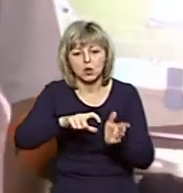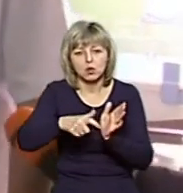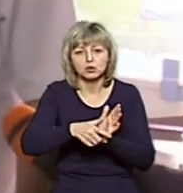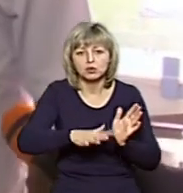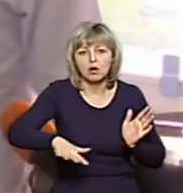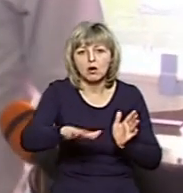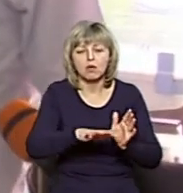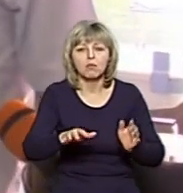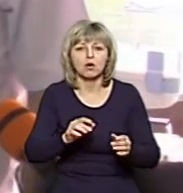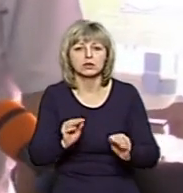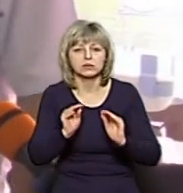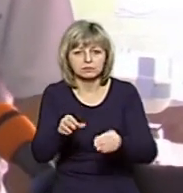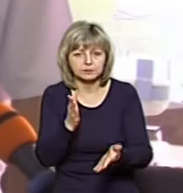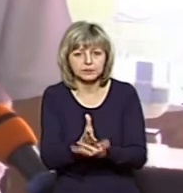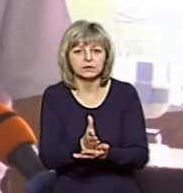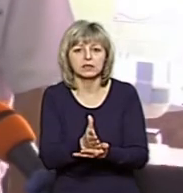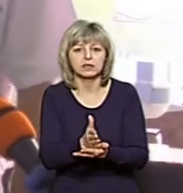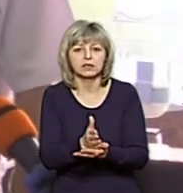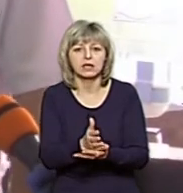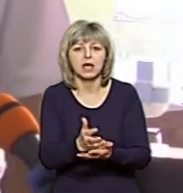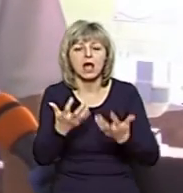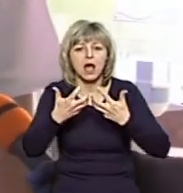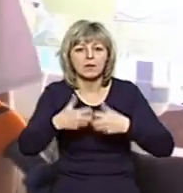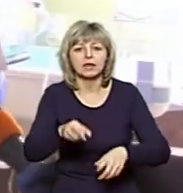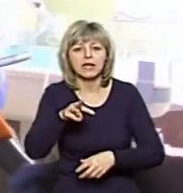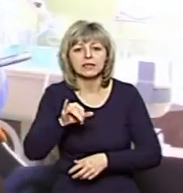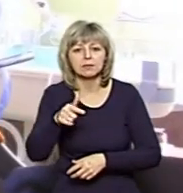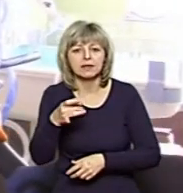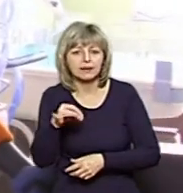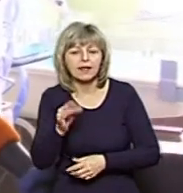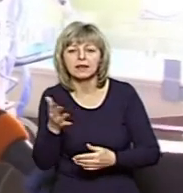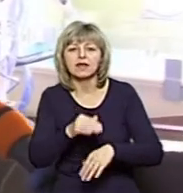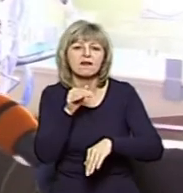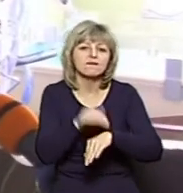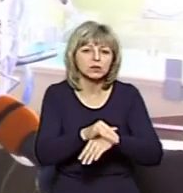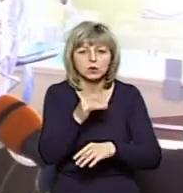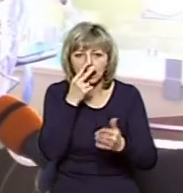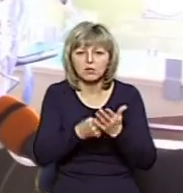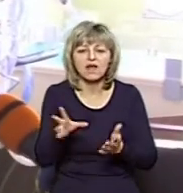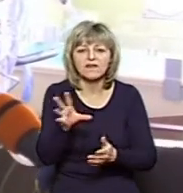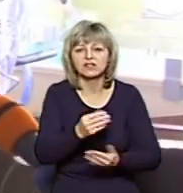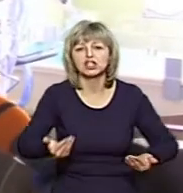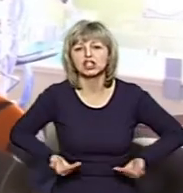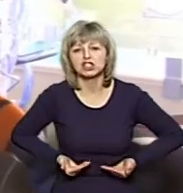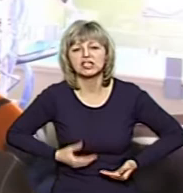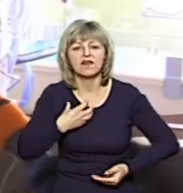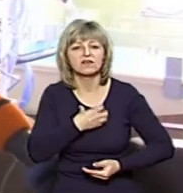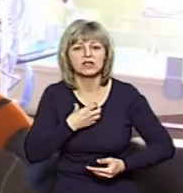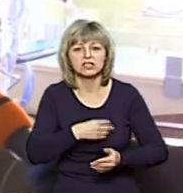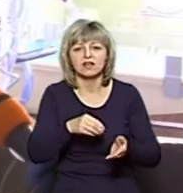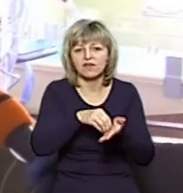уснащений апаратом Міндрей, який фіксує і показує всі життєво важливі показники